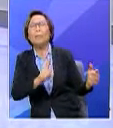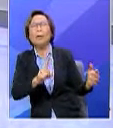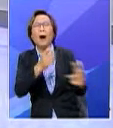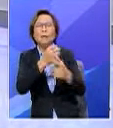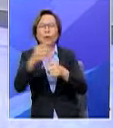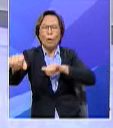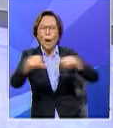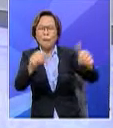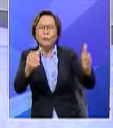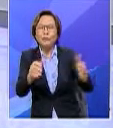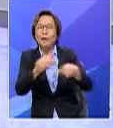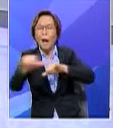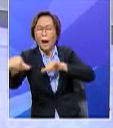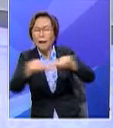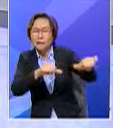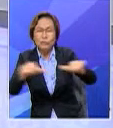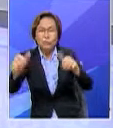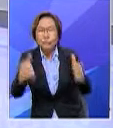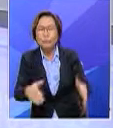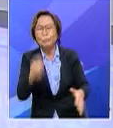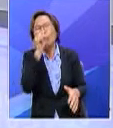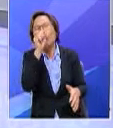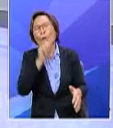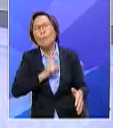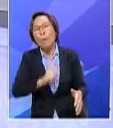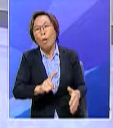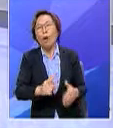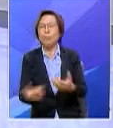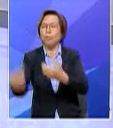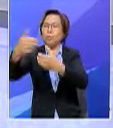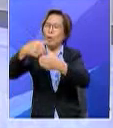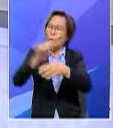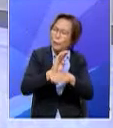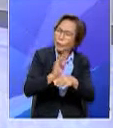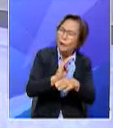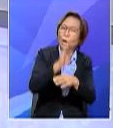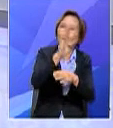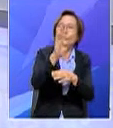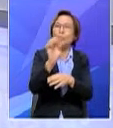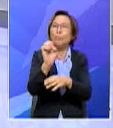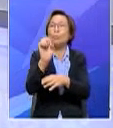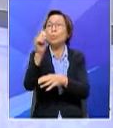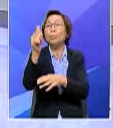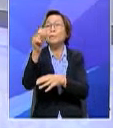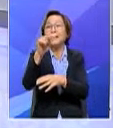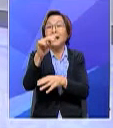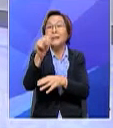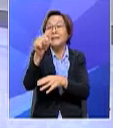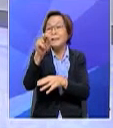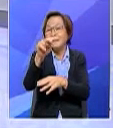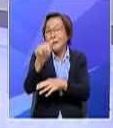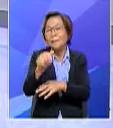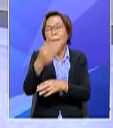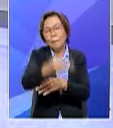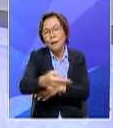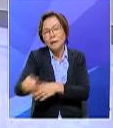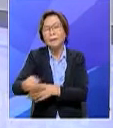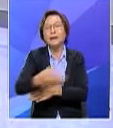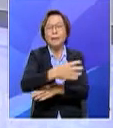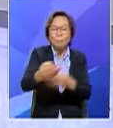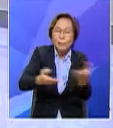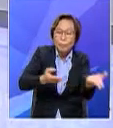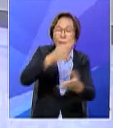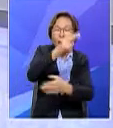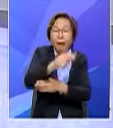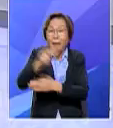aktivis nasyid yang juga terlibat dalam perniagaan busana barangan dan perkhidmatan halal